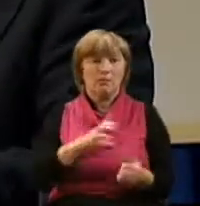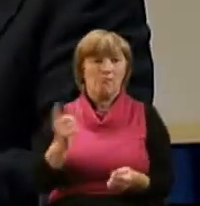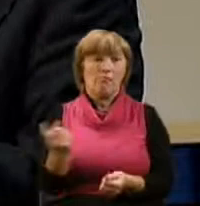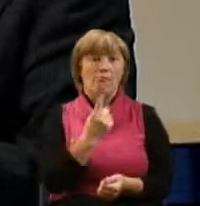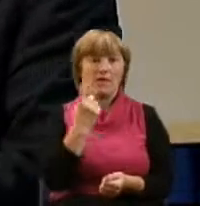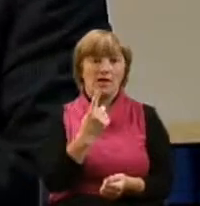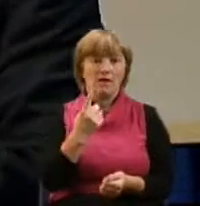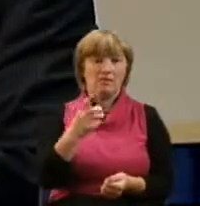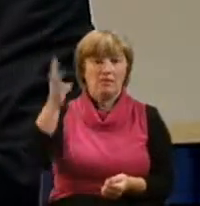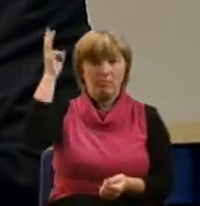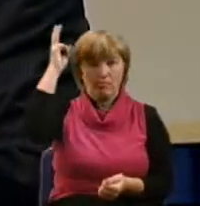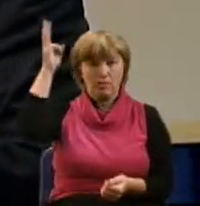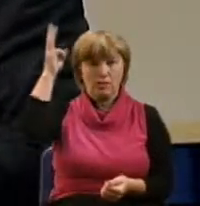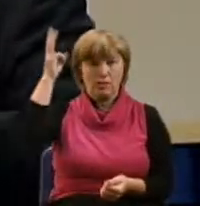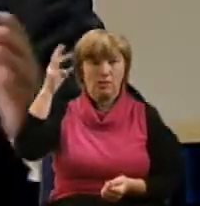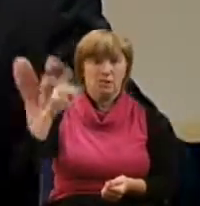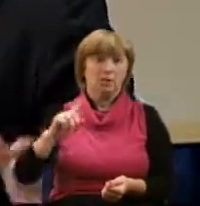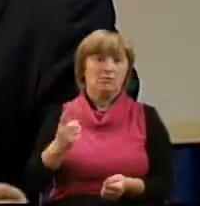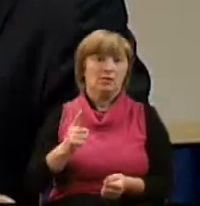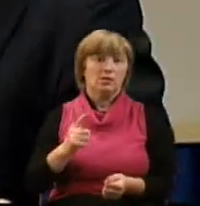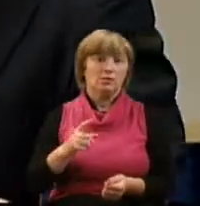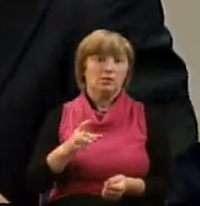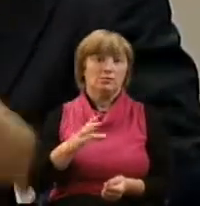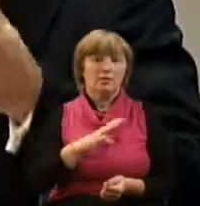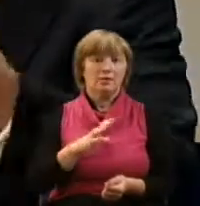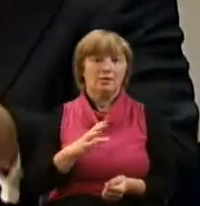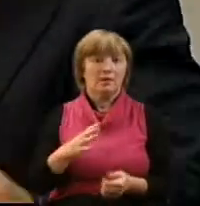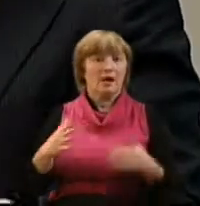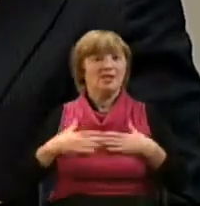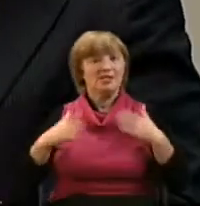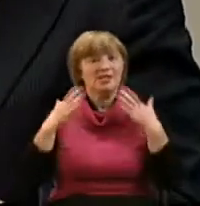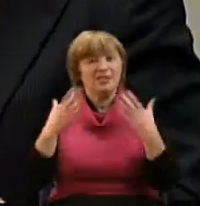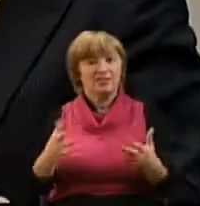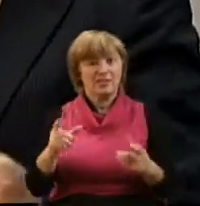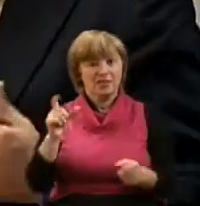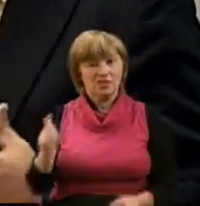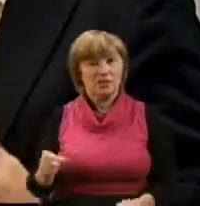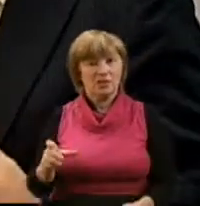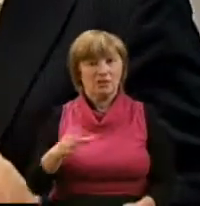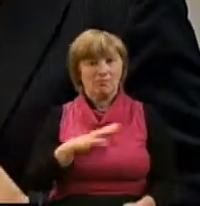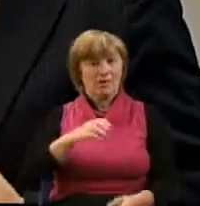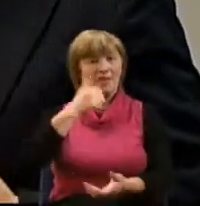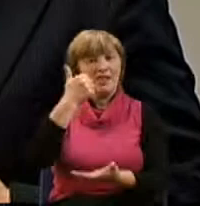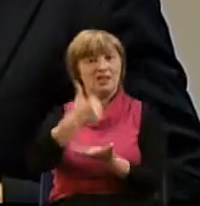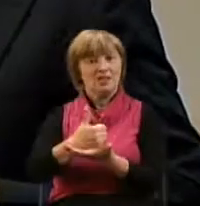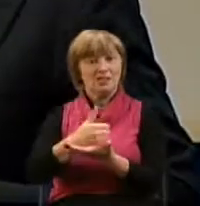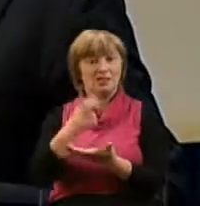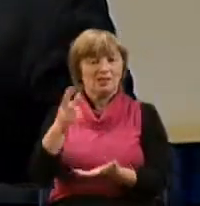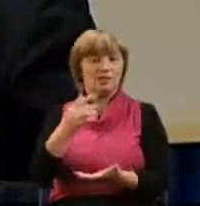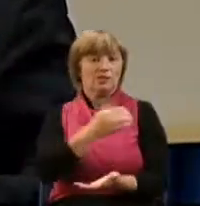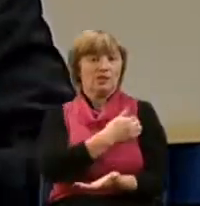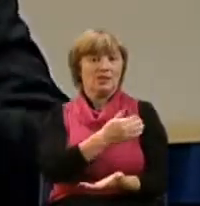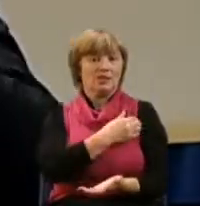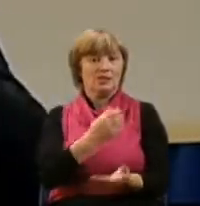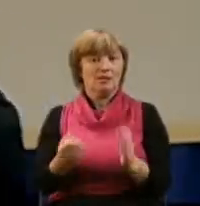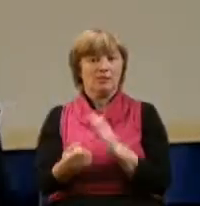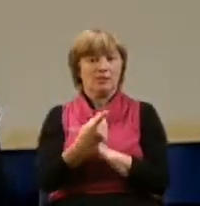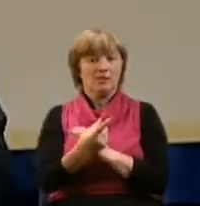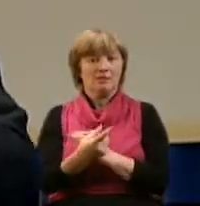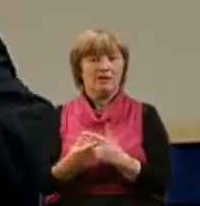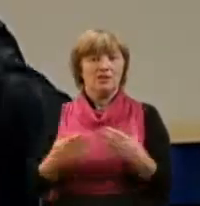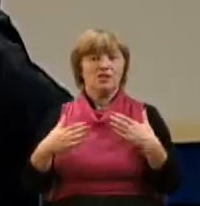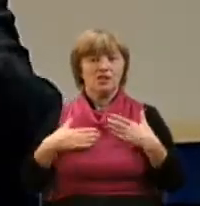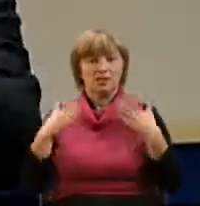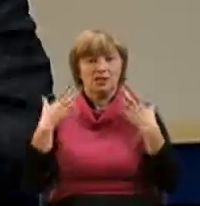первым из апостола, потому что он был инициативный человек, он был лидер, который хотел проявлять